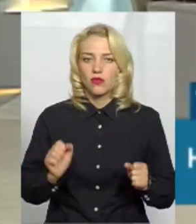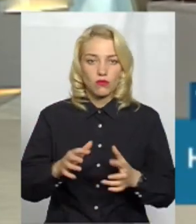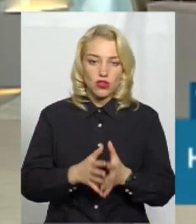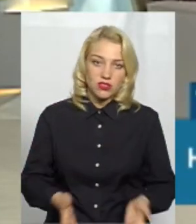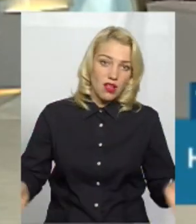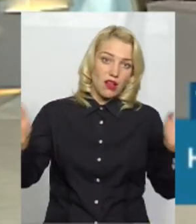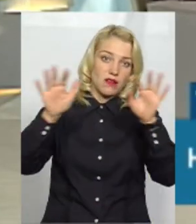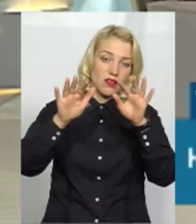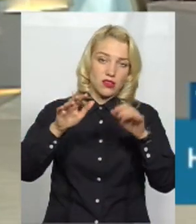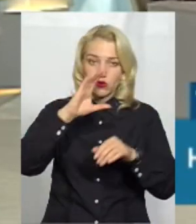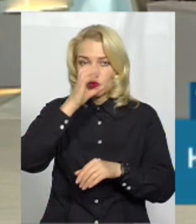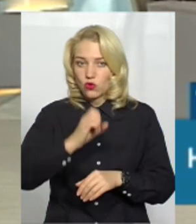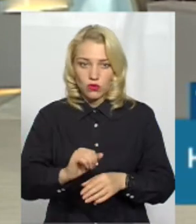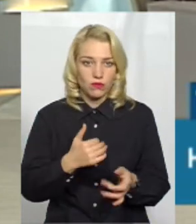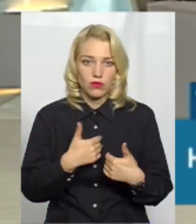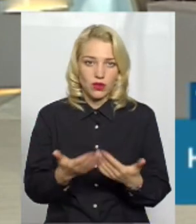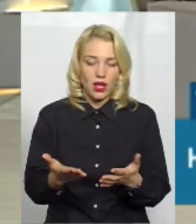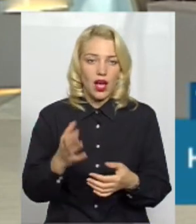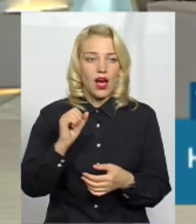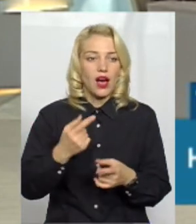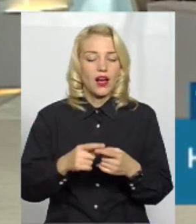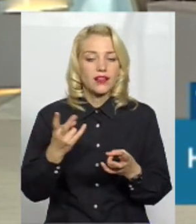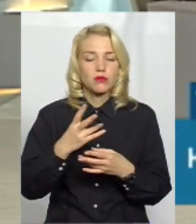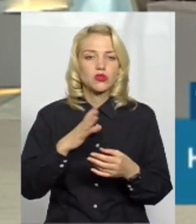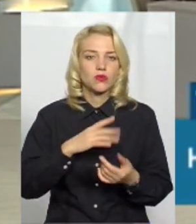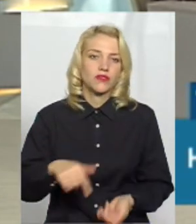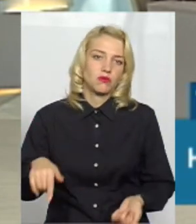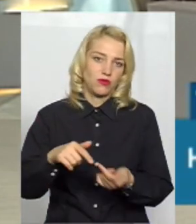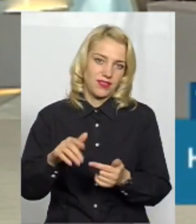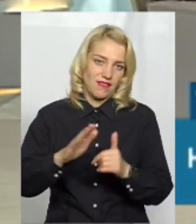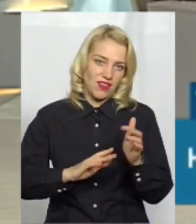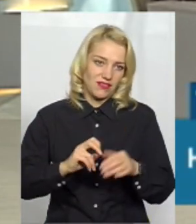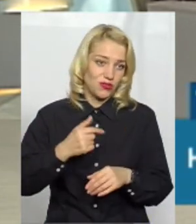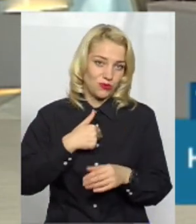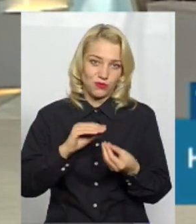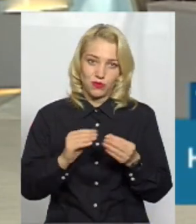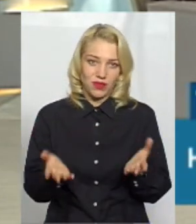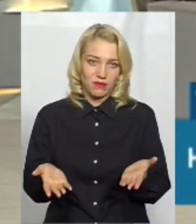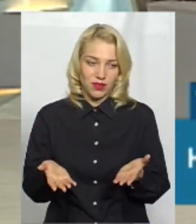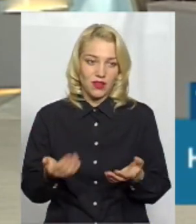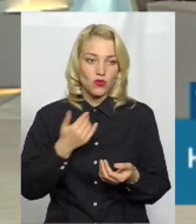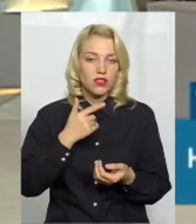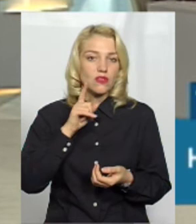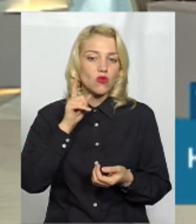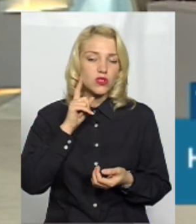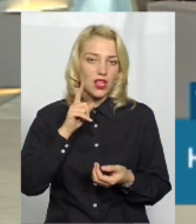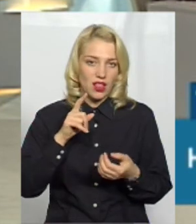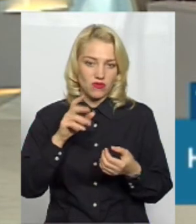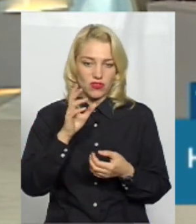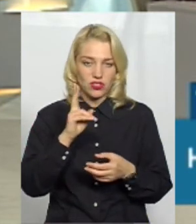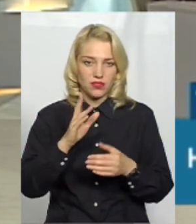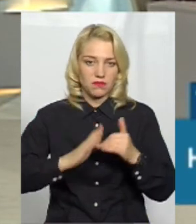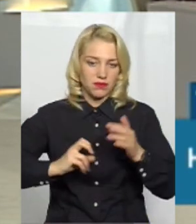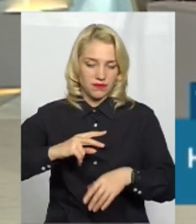вирізати. Так, але для цього треба, щоб були відповідні фахівці. На жаль, у нас це проблема. Зеленювачі, дендрологи,